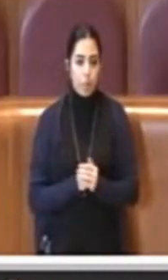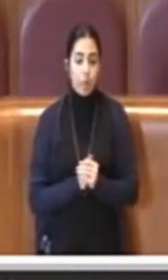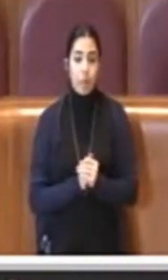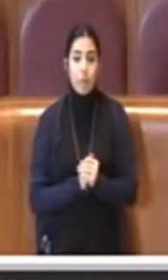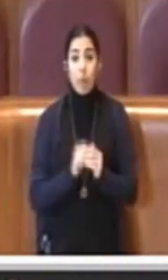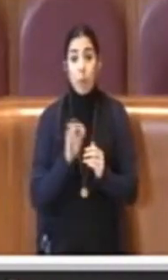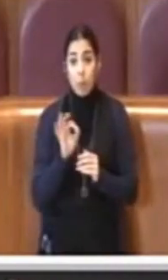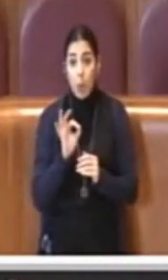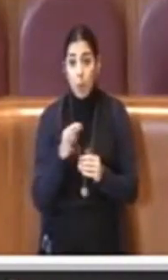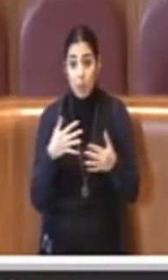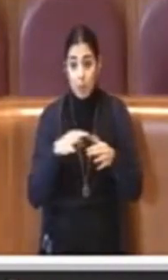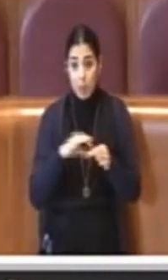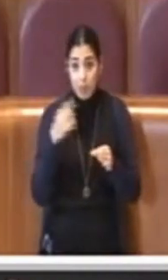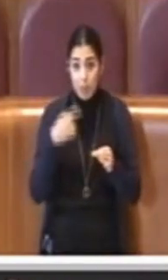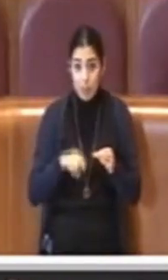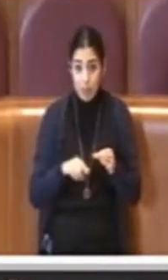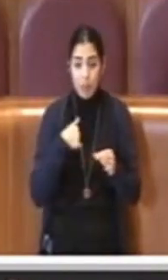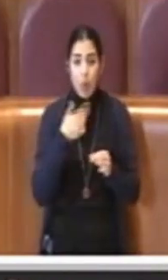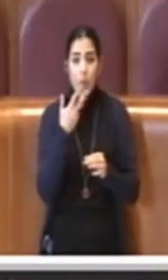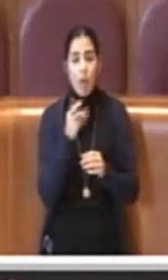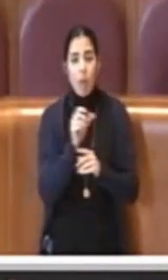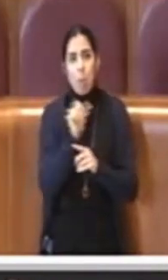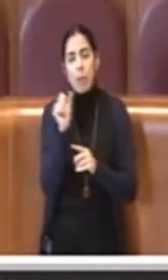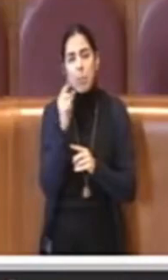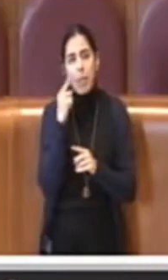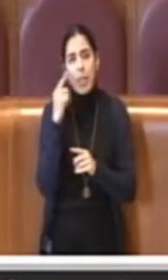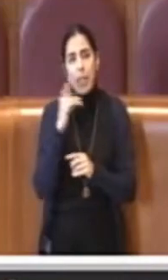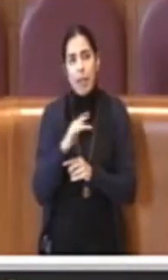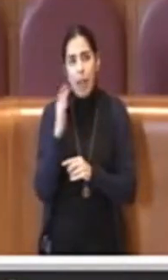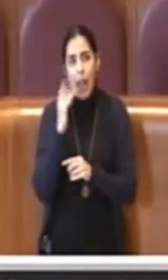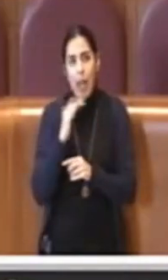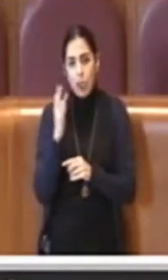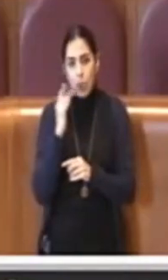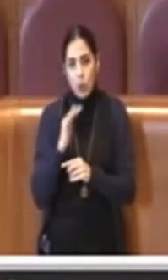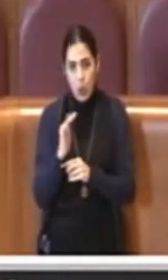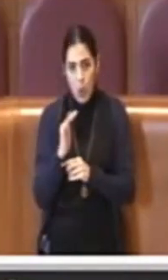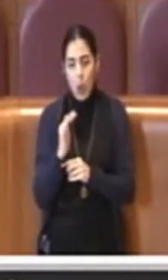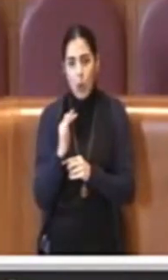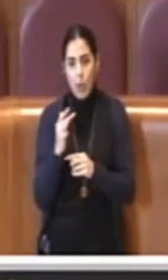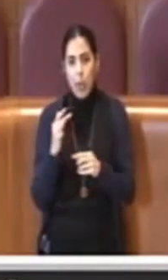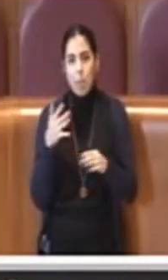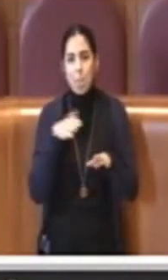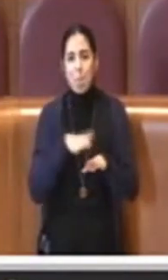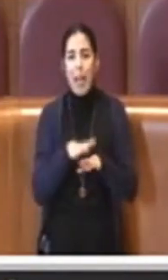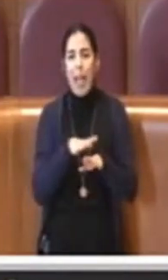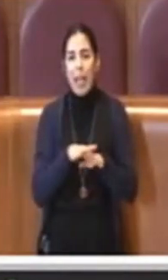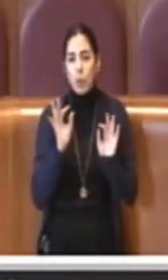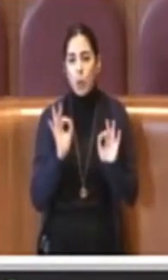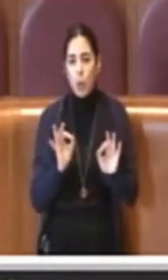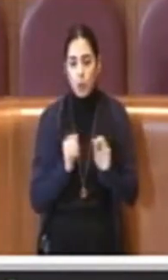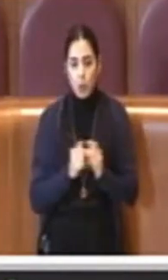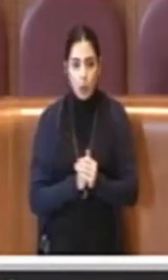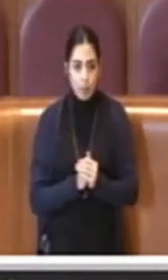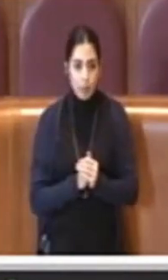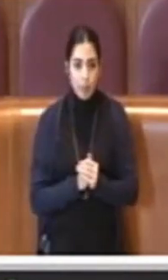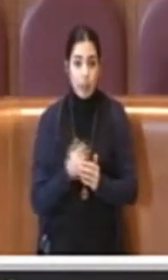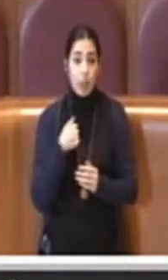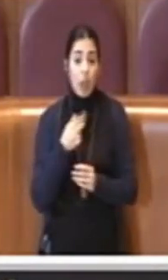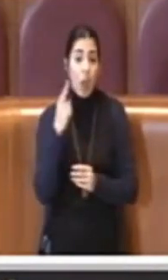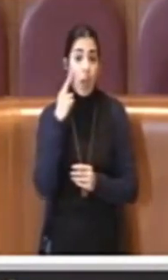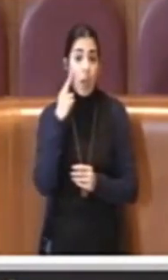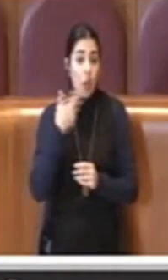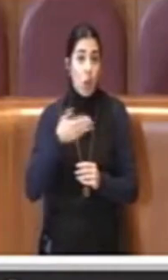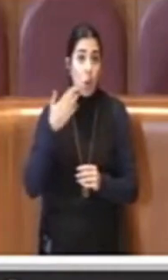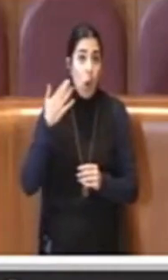Proprio su questo volevo fare prima di tutto una riflessione sul metodo. Io ricordo i